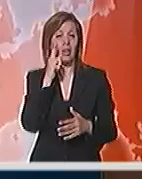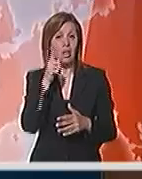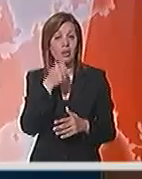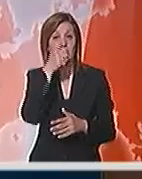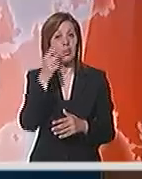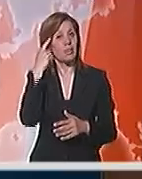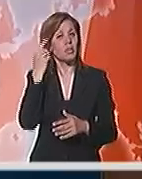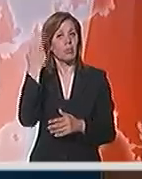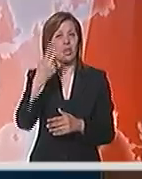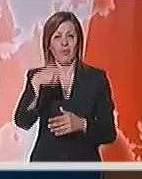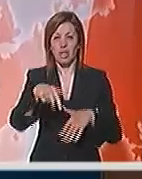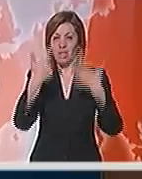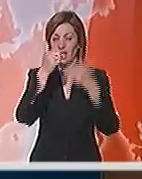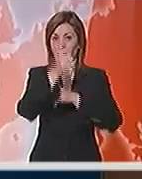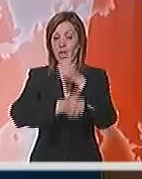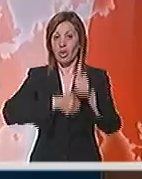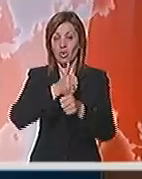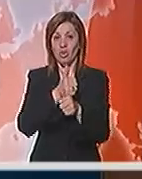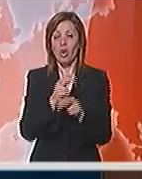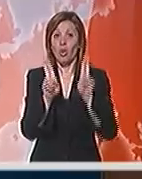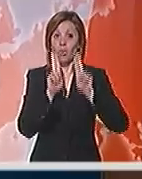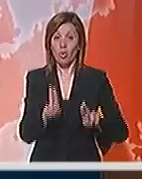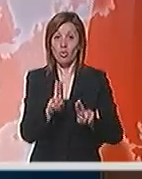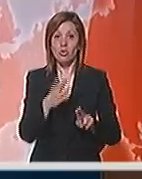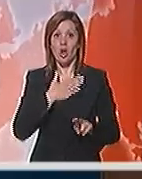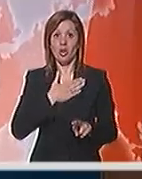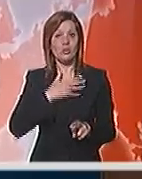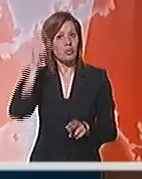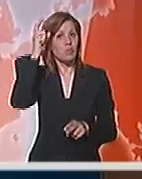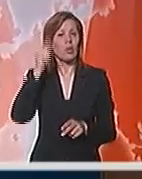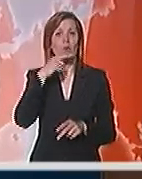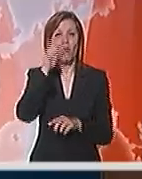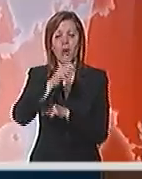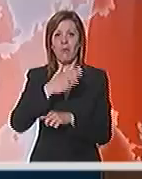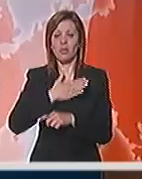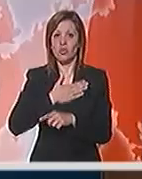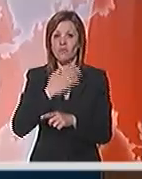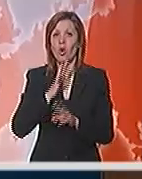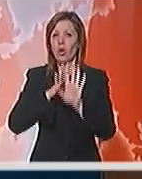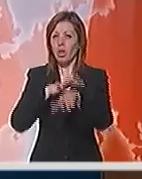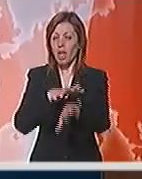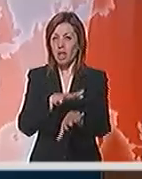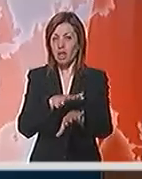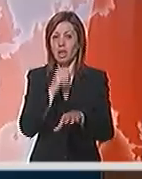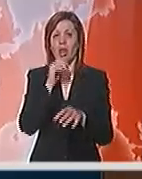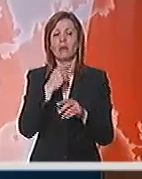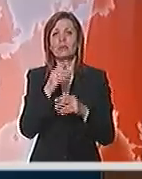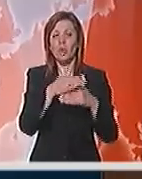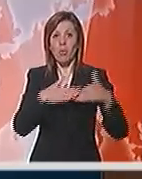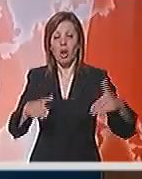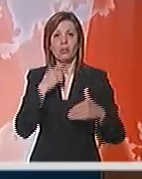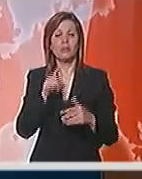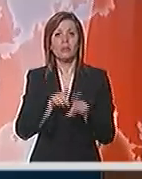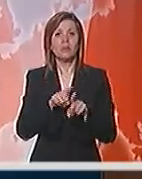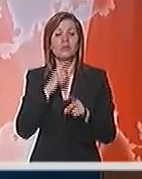sećamo, bilo 2007. godine je omogućilo gradu Beogradu da upravlja svojim obalama i svojim akvatorijima i na osnovu toga je grad